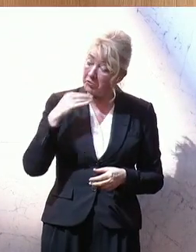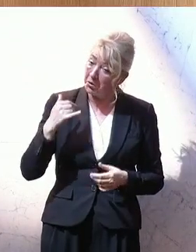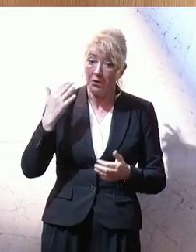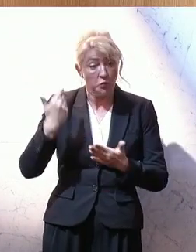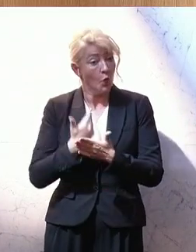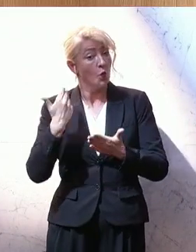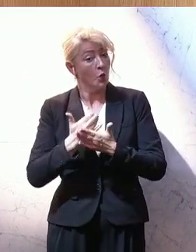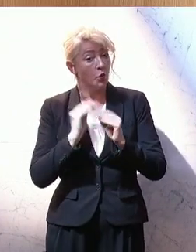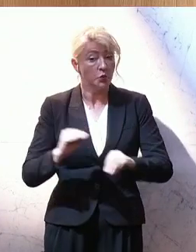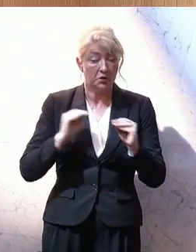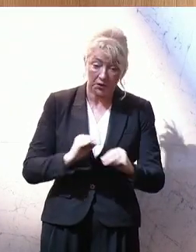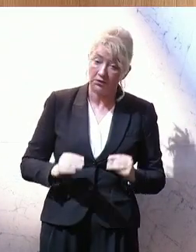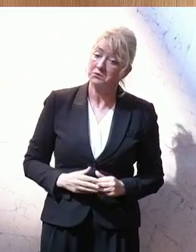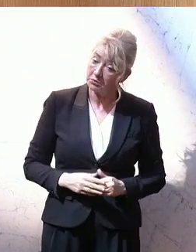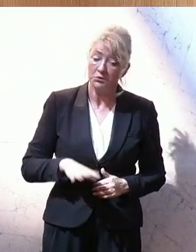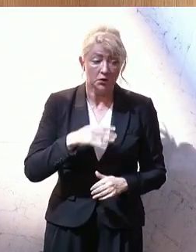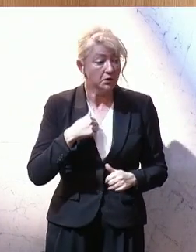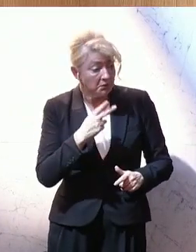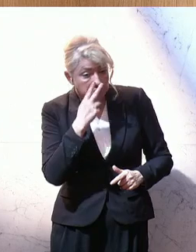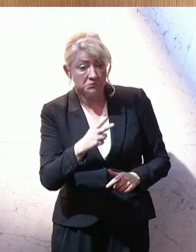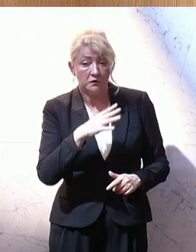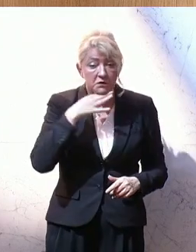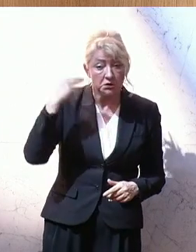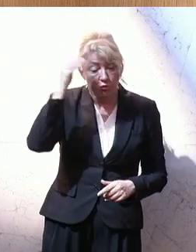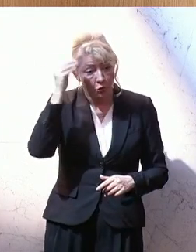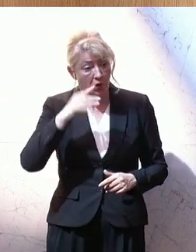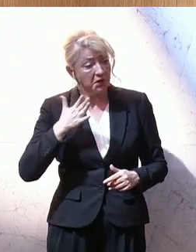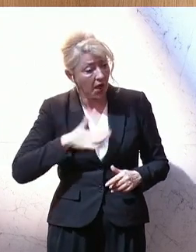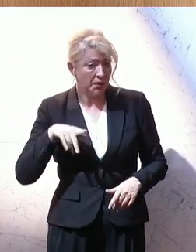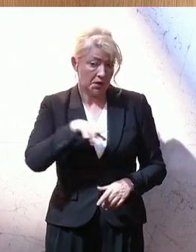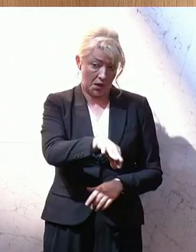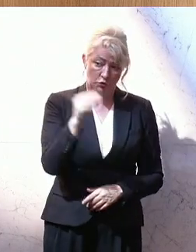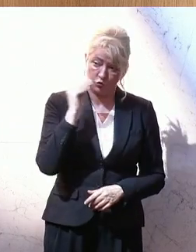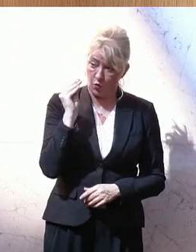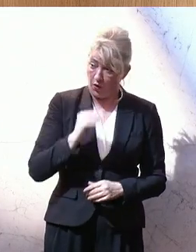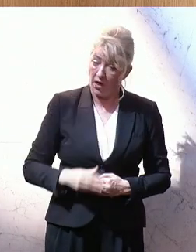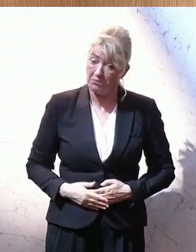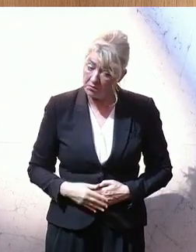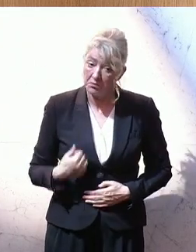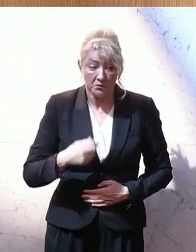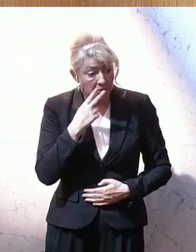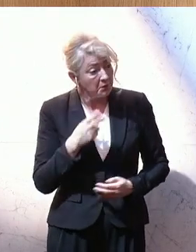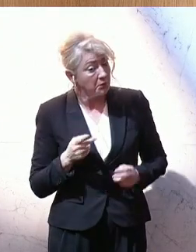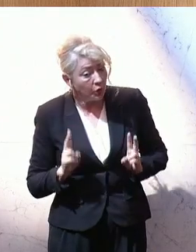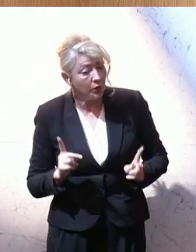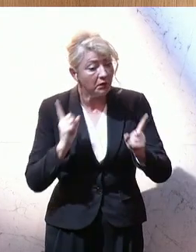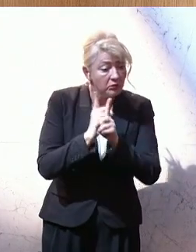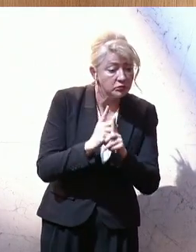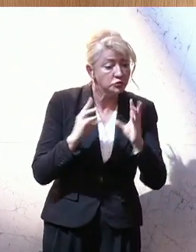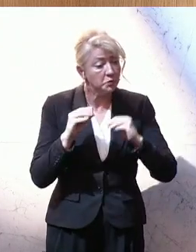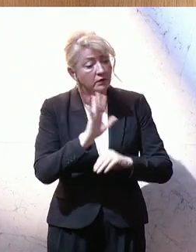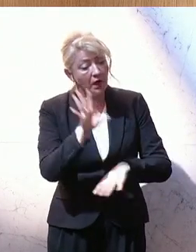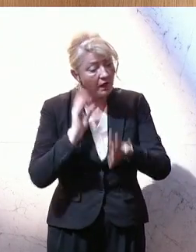Unterricht. Ich erlebe sehr, sehr viele Schülerinnen und Schüler, die gerne in die Schule gehen. Und ich habe die Gelegenheit, auch mit Ihnen über Ihre